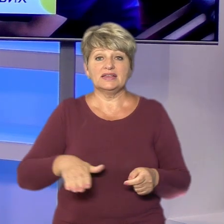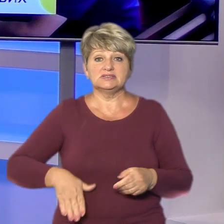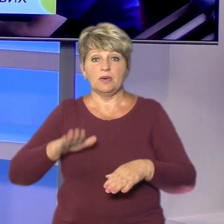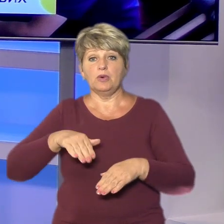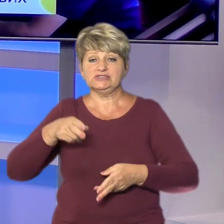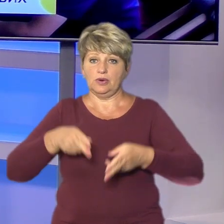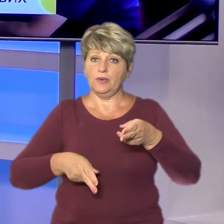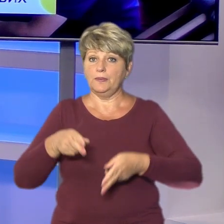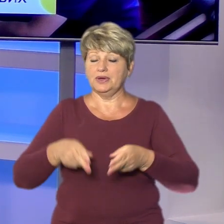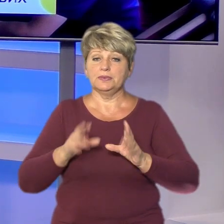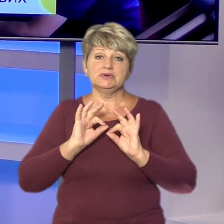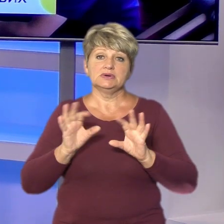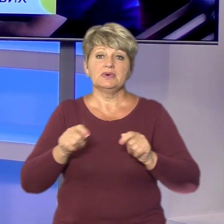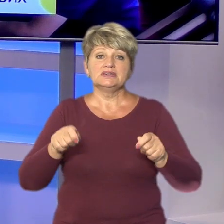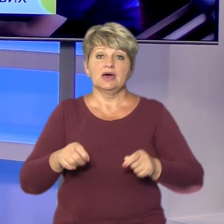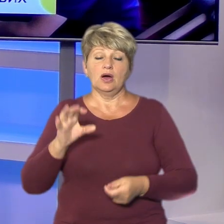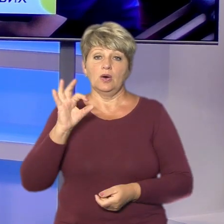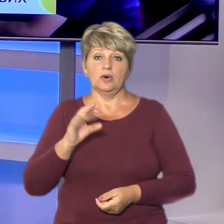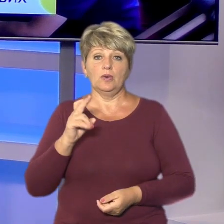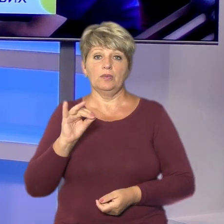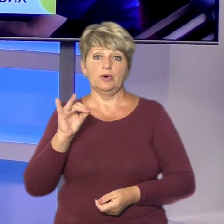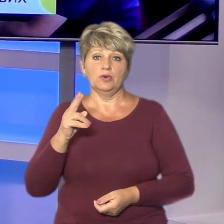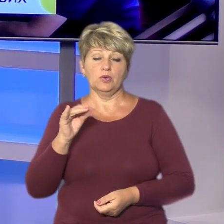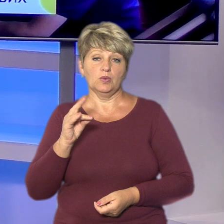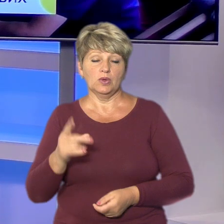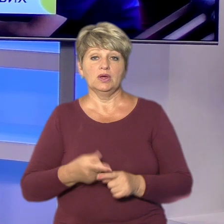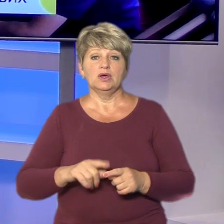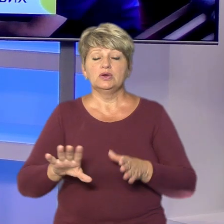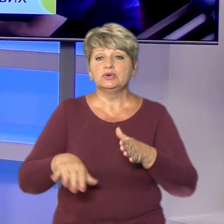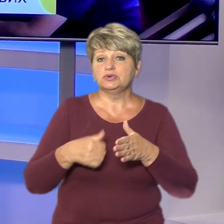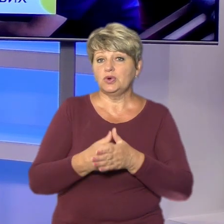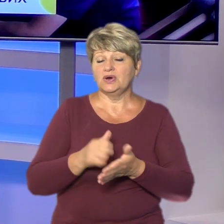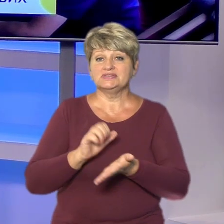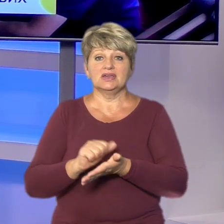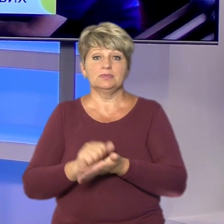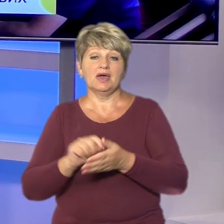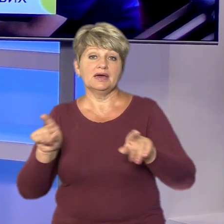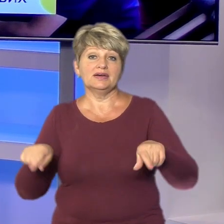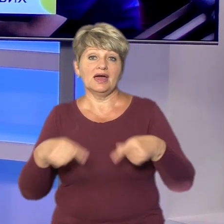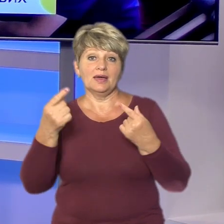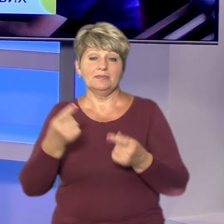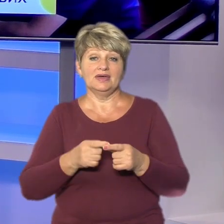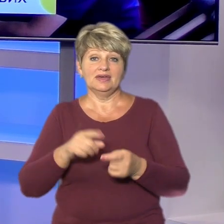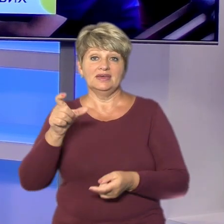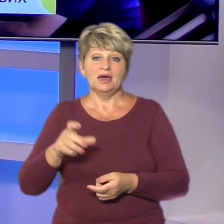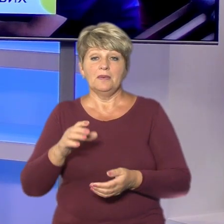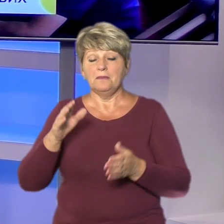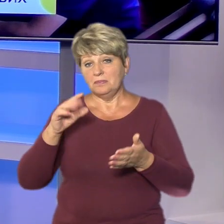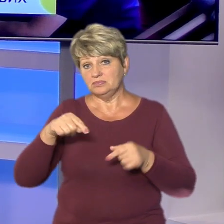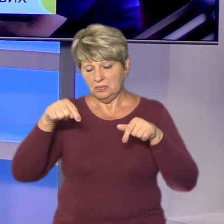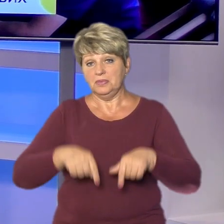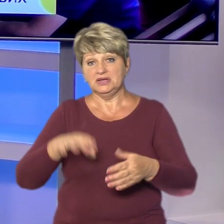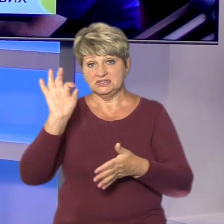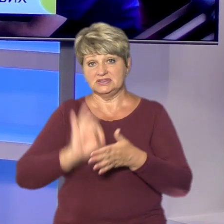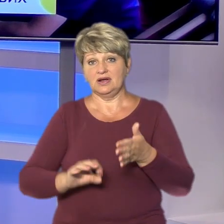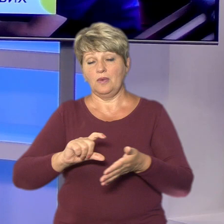операцій, розповів завідувач Юрій Байкун. Бо ж досі пацієнти займалися з реабілітологом прямісінько в палаті. Нині ж